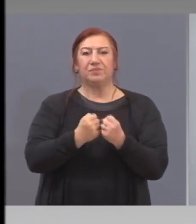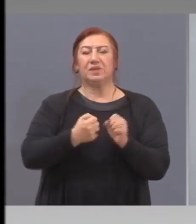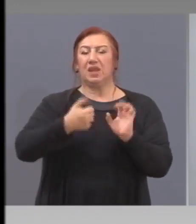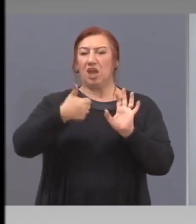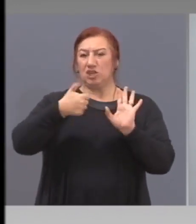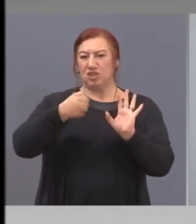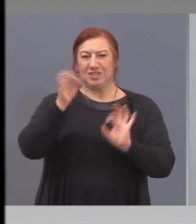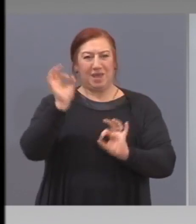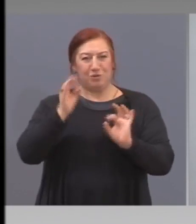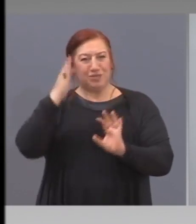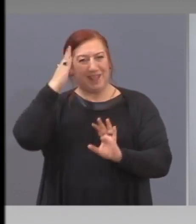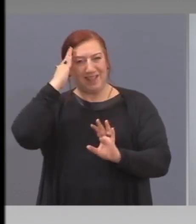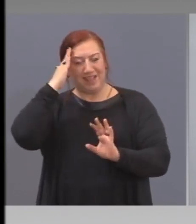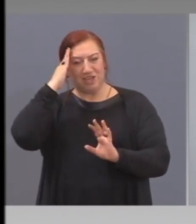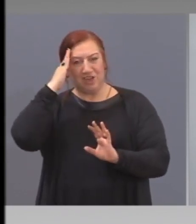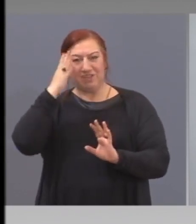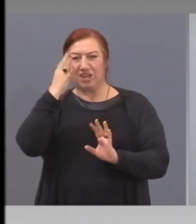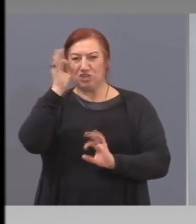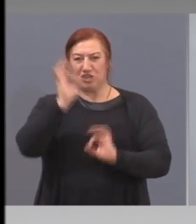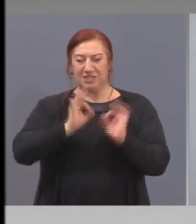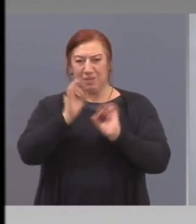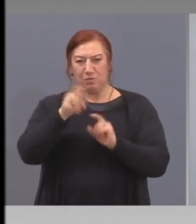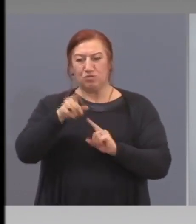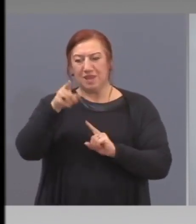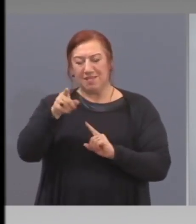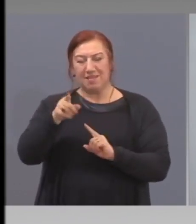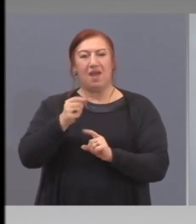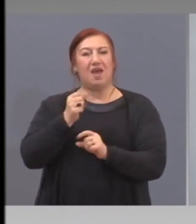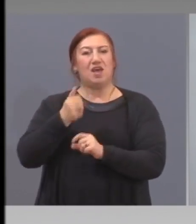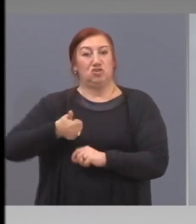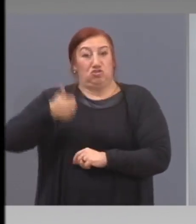държавата, 40 работодателя, ако наволняват работници,